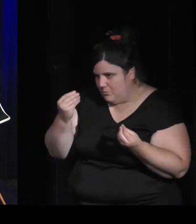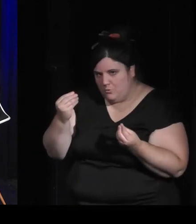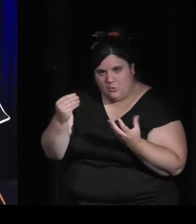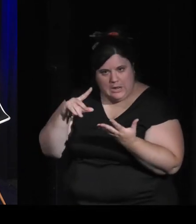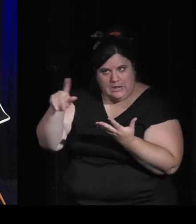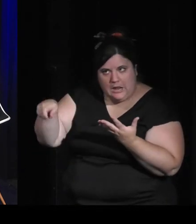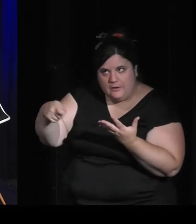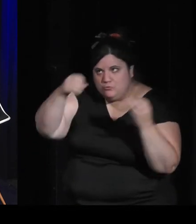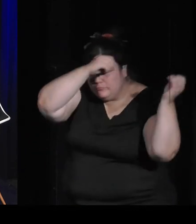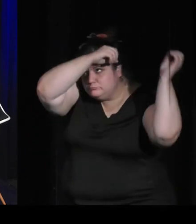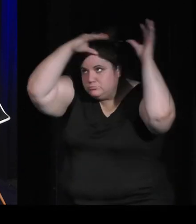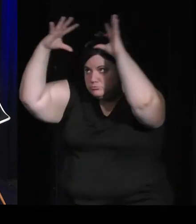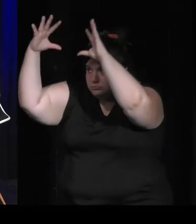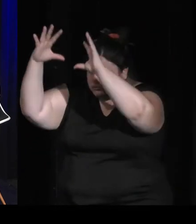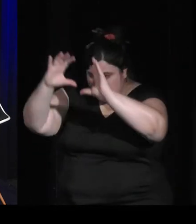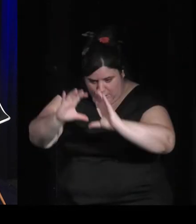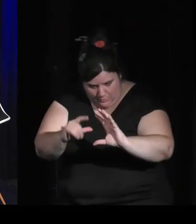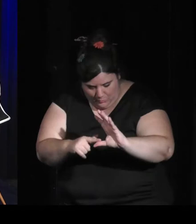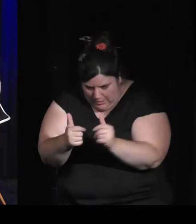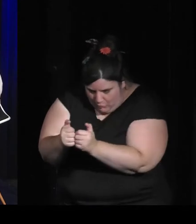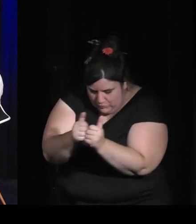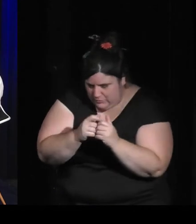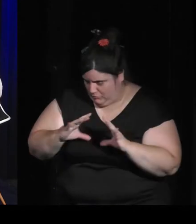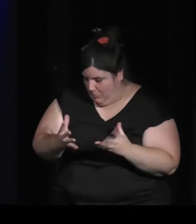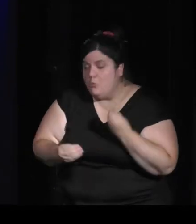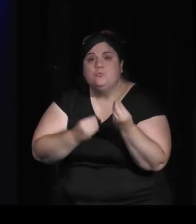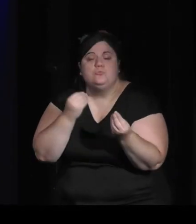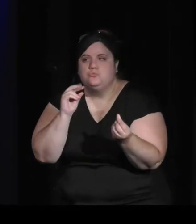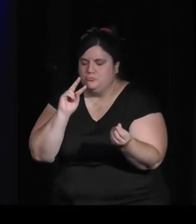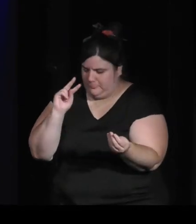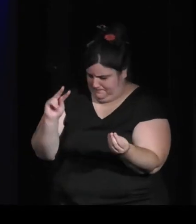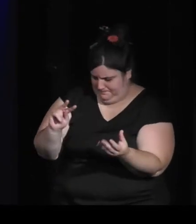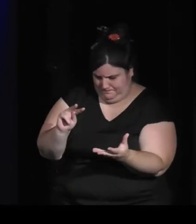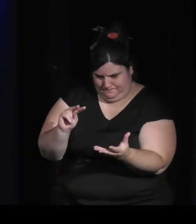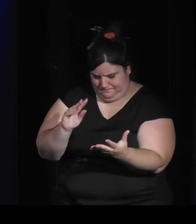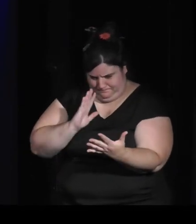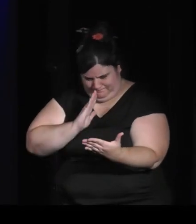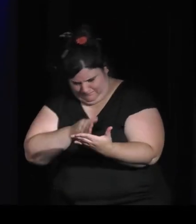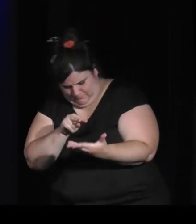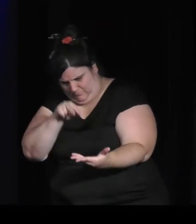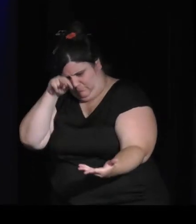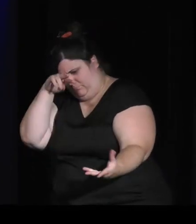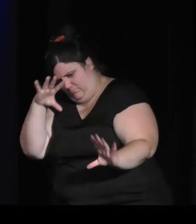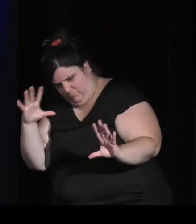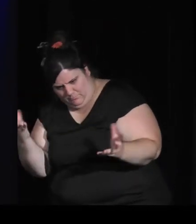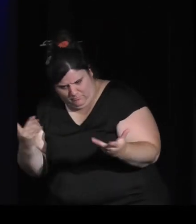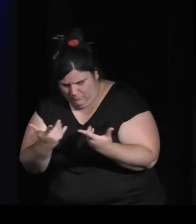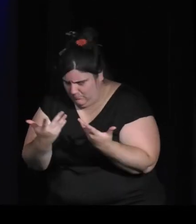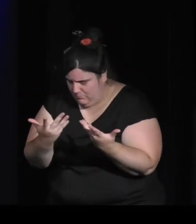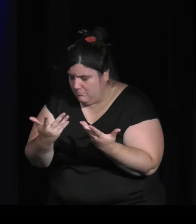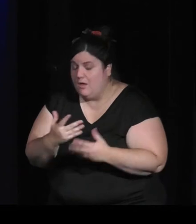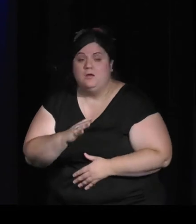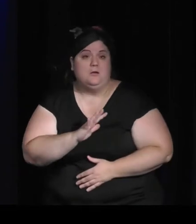jeu vidéo ? Quelles sont les questions auxquelles on fait face, déjà, pour cette représentation ? Oui, alors, les questions auxquelles on fait face, je vous avouerai que je